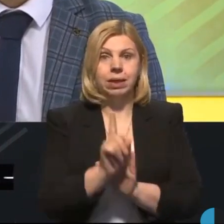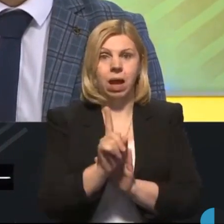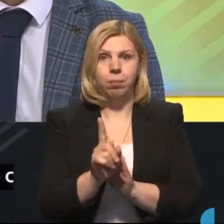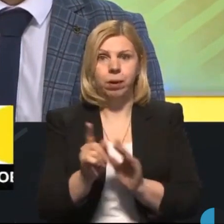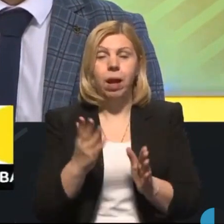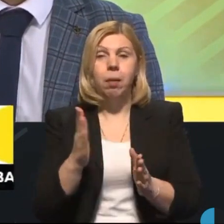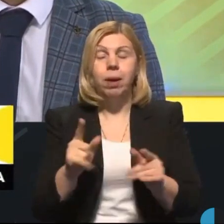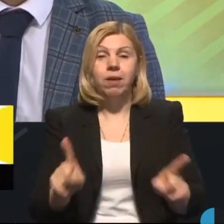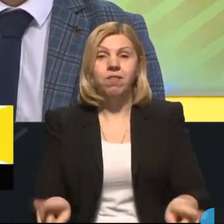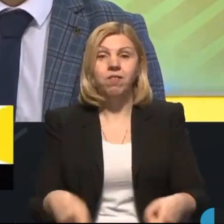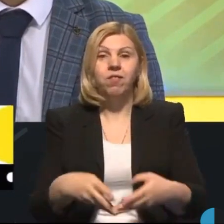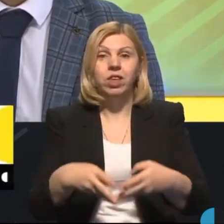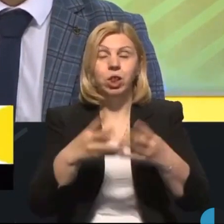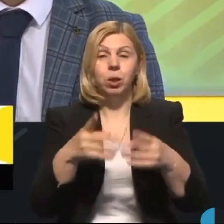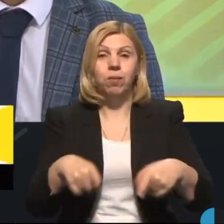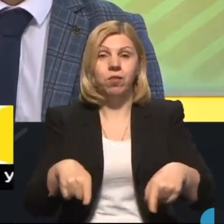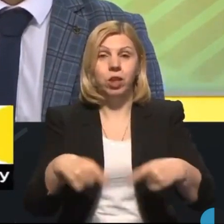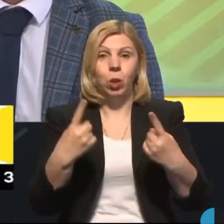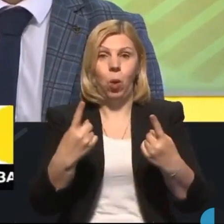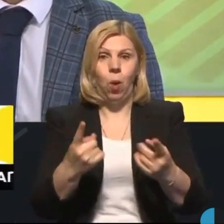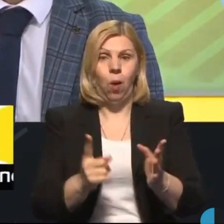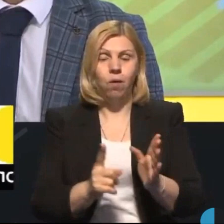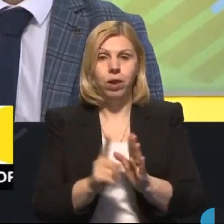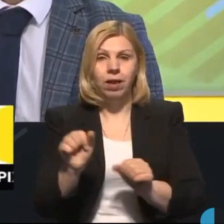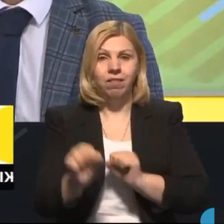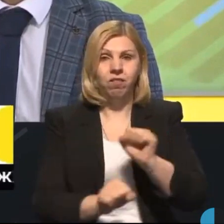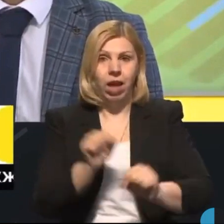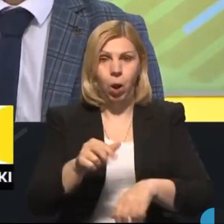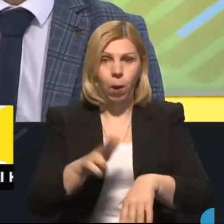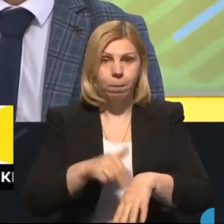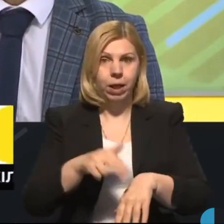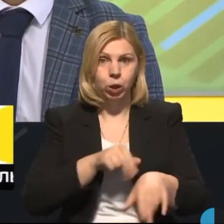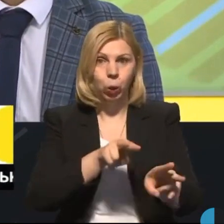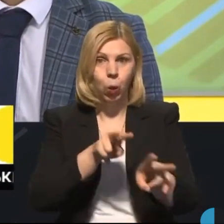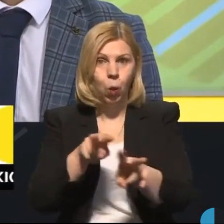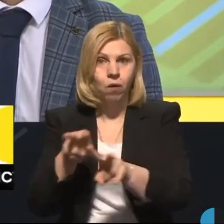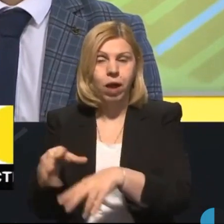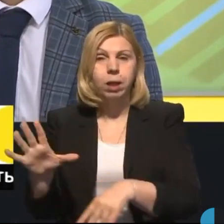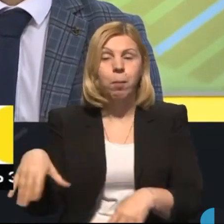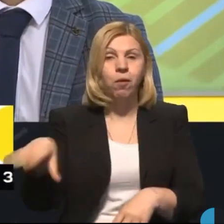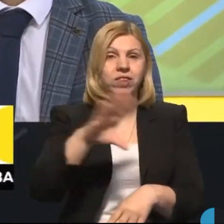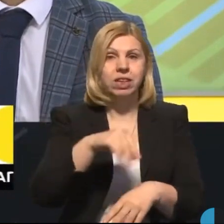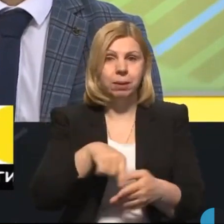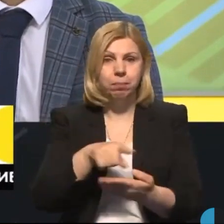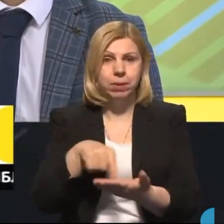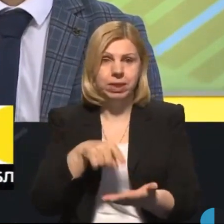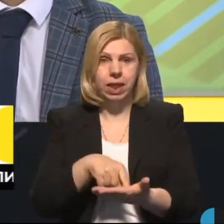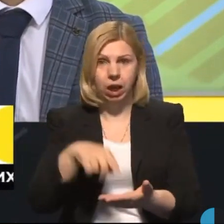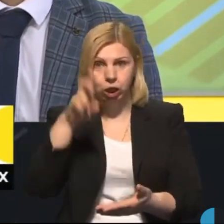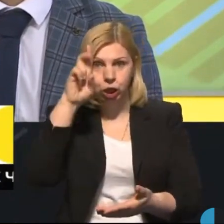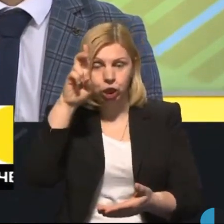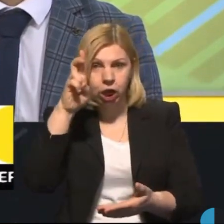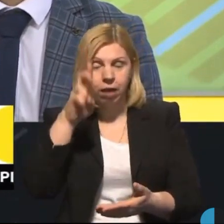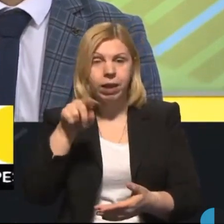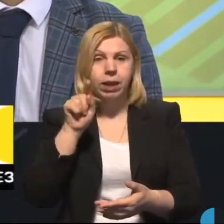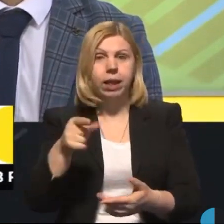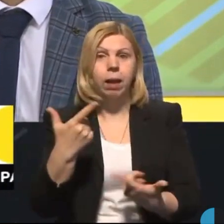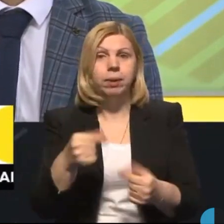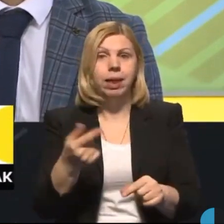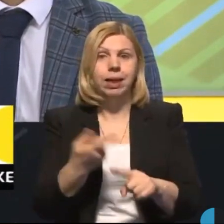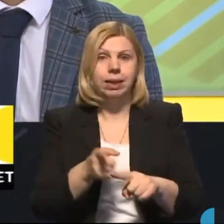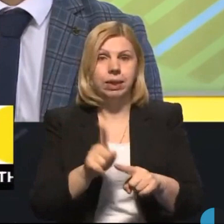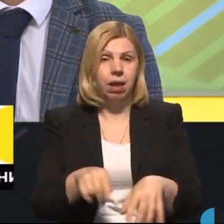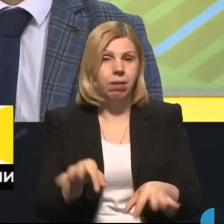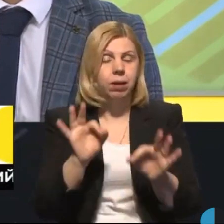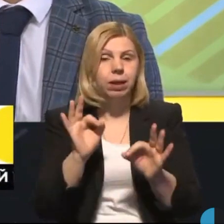передвідновлені велопатрулювання по всіх містах держави, там де це є